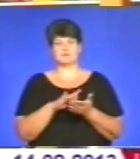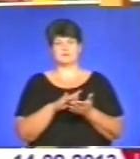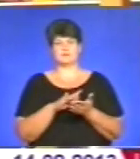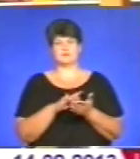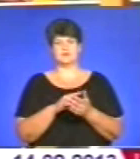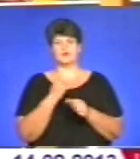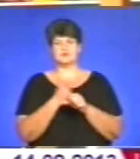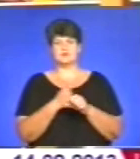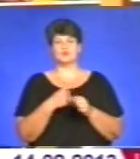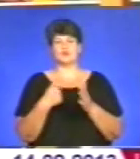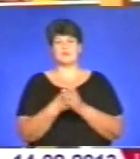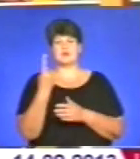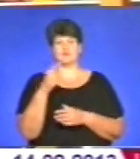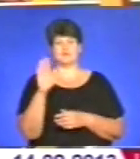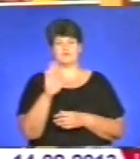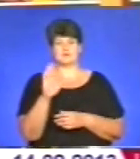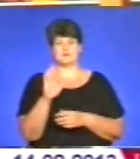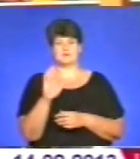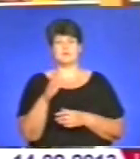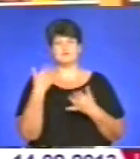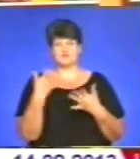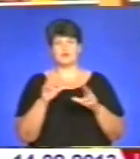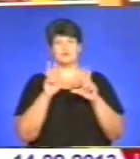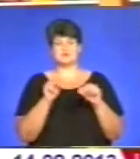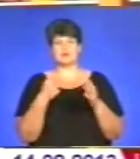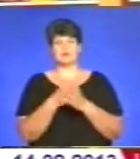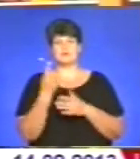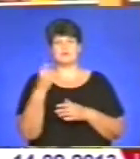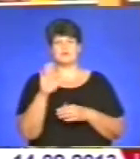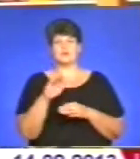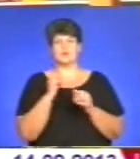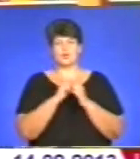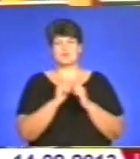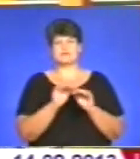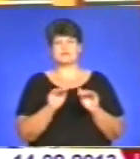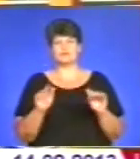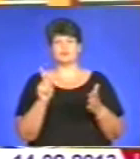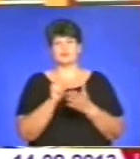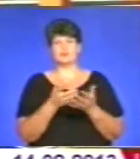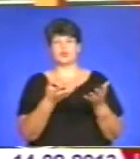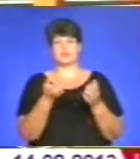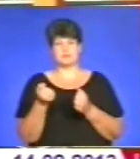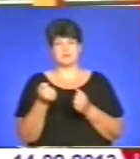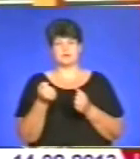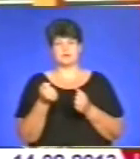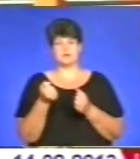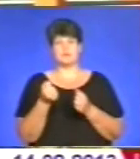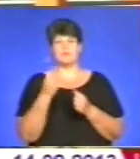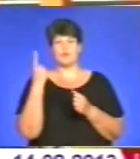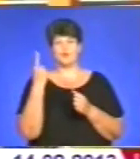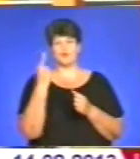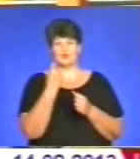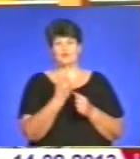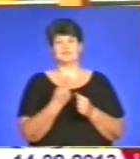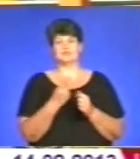зробити максимум робіт до 1 вересня. Як ми вже обіцяли, до 1 вересня кожен дитячий садочок має отримати щонайменше по одному новому